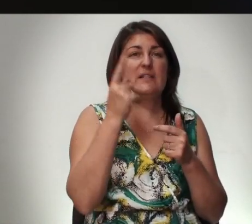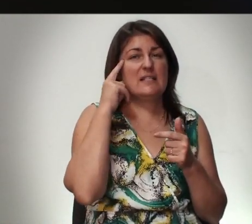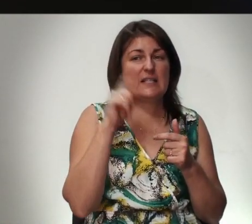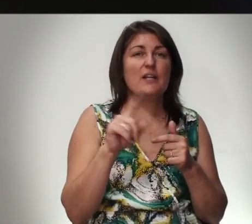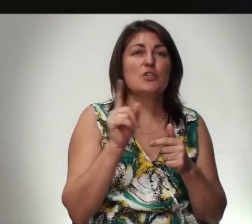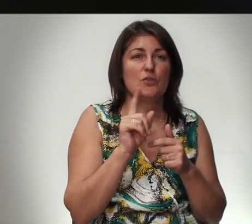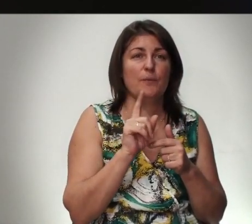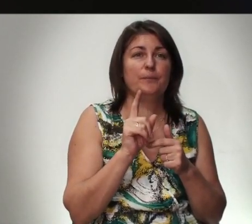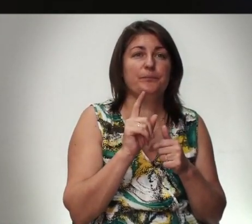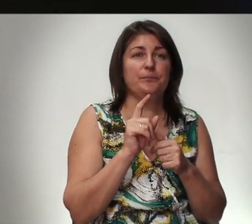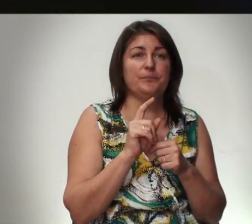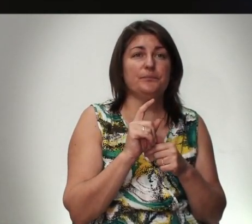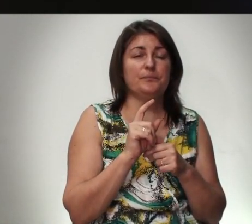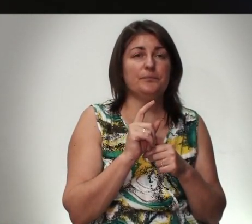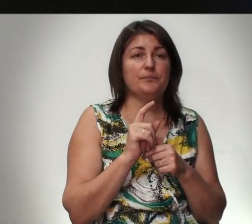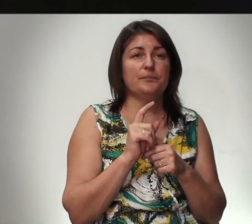знаете, что